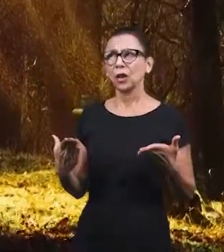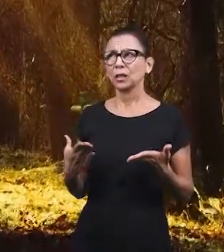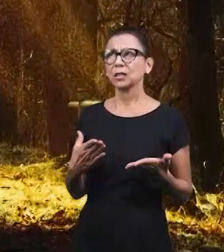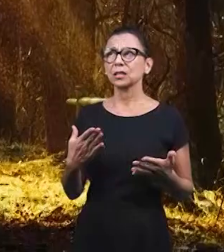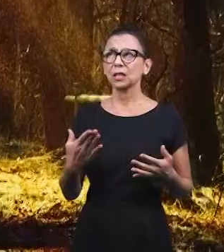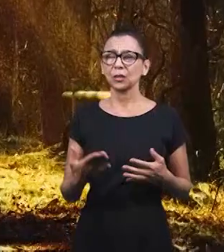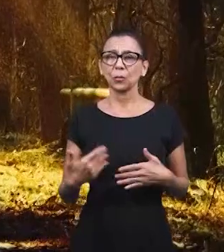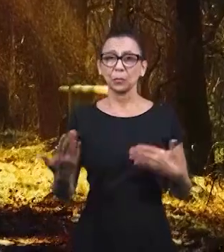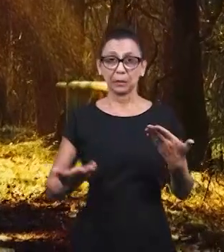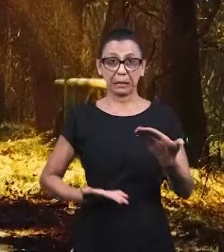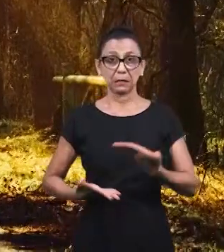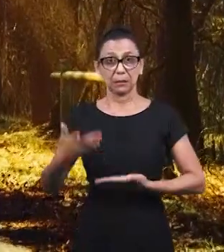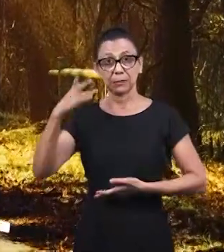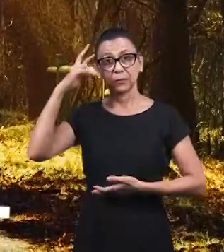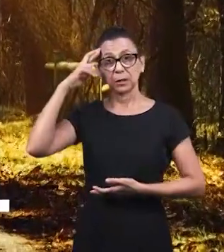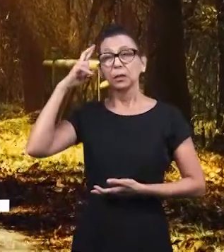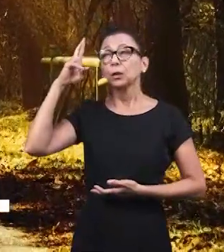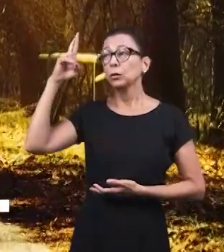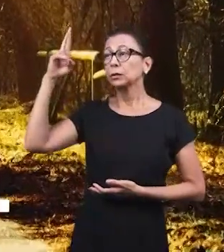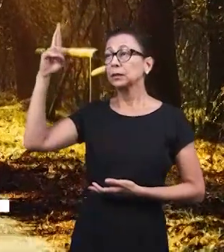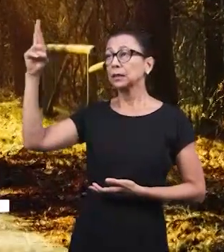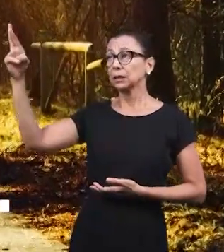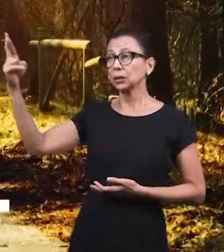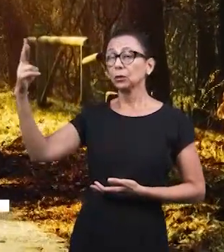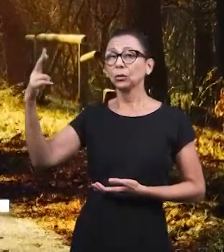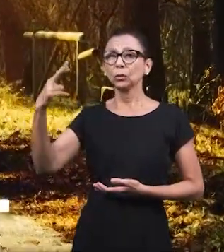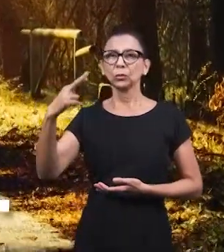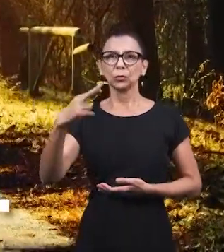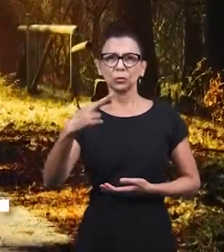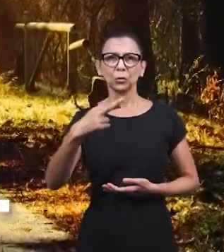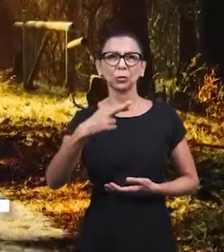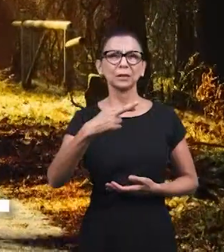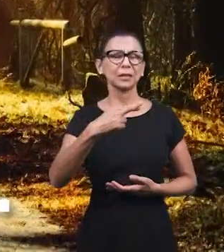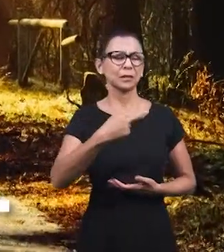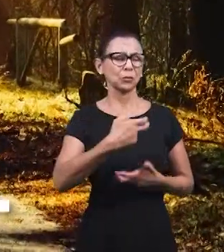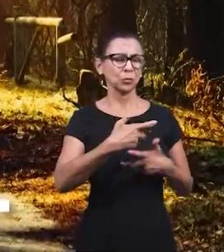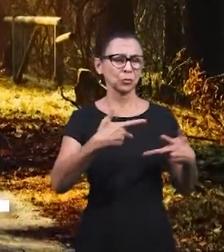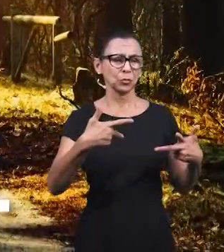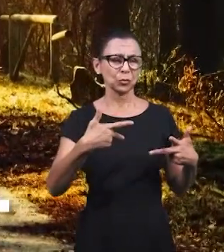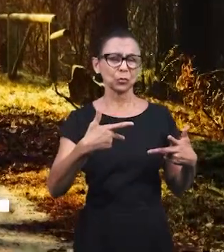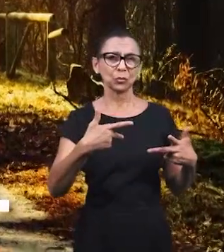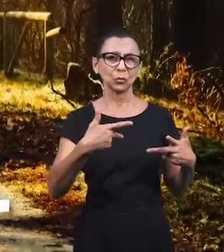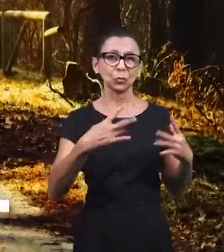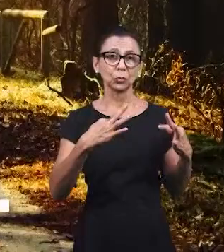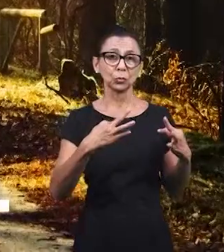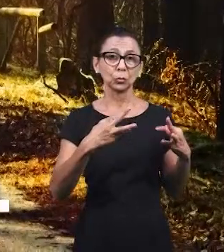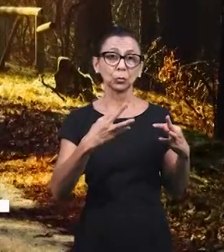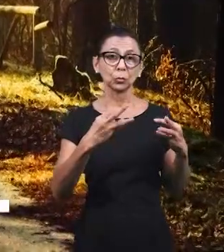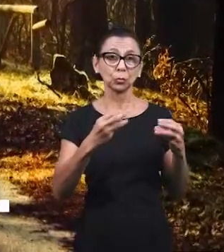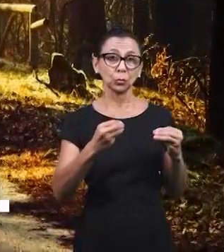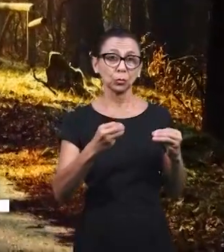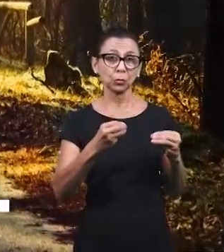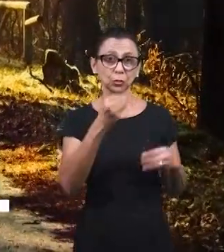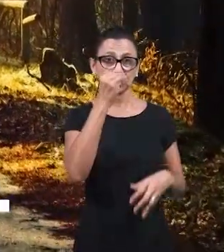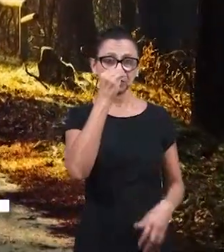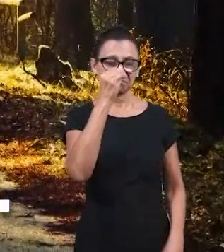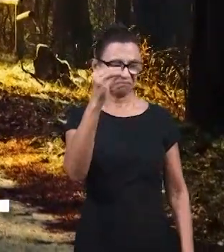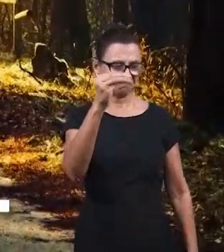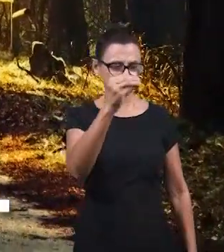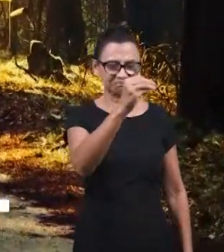Все Христос Тебе Все